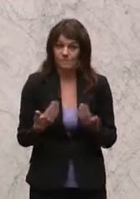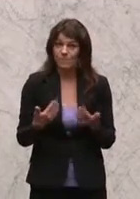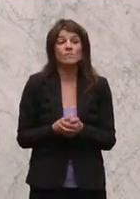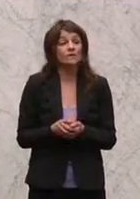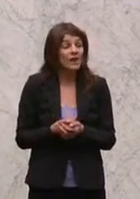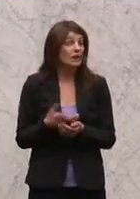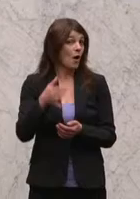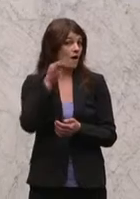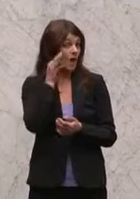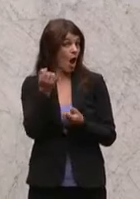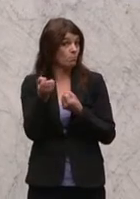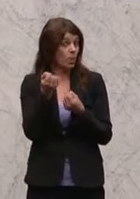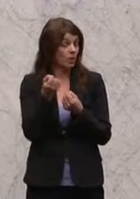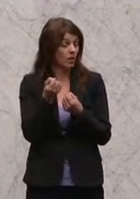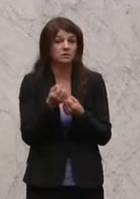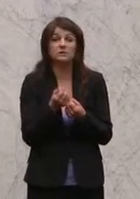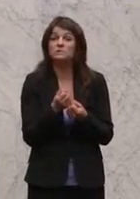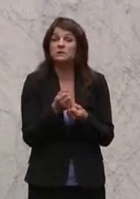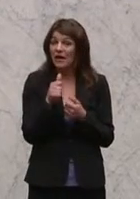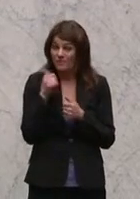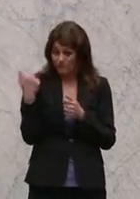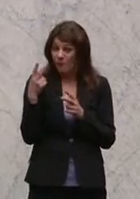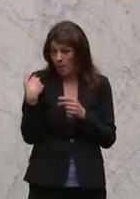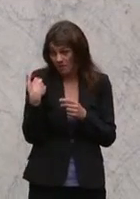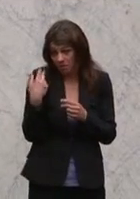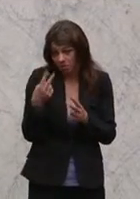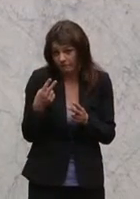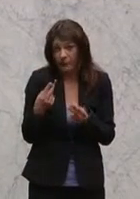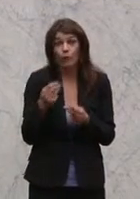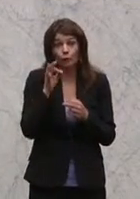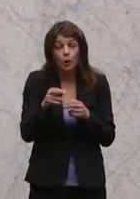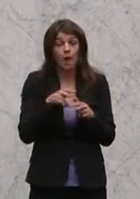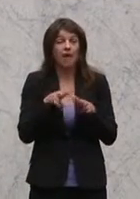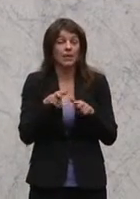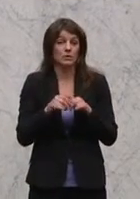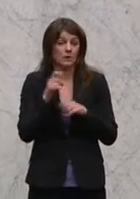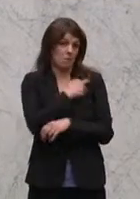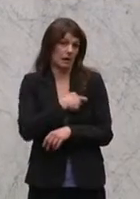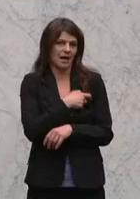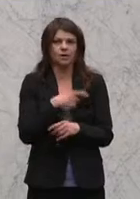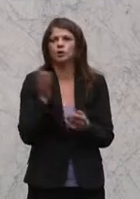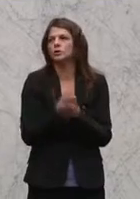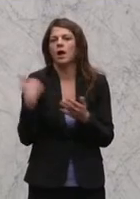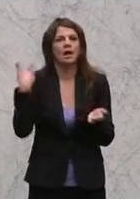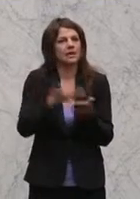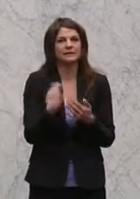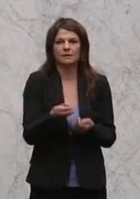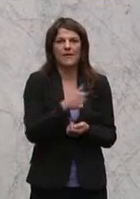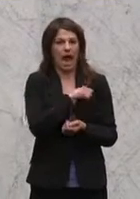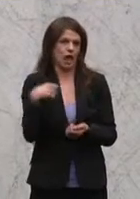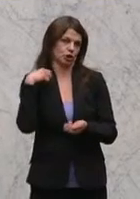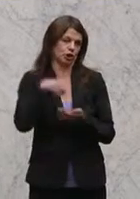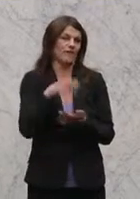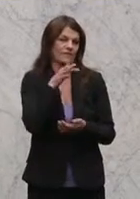österreichische Frauenpolitik wichtig für die Regierungsparteien, dann hätte es wahrscheinlich schon längst heute schon ein eigenständiges